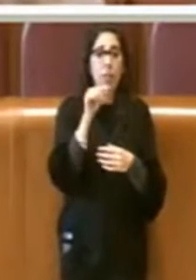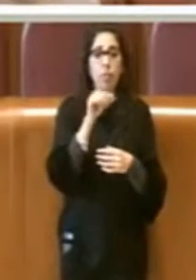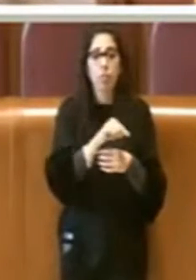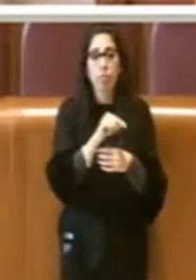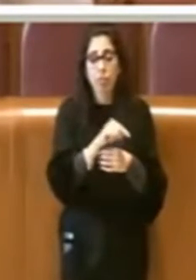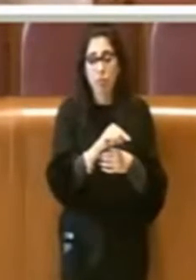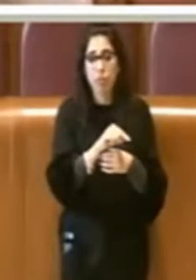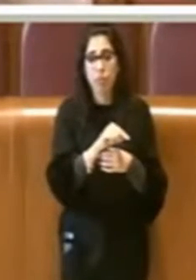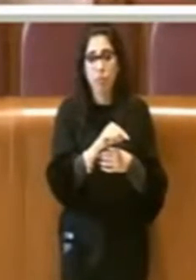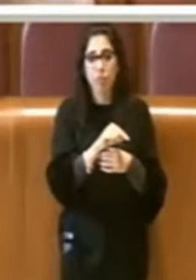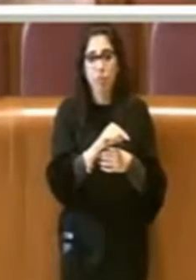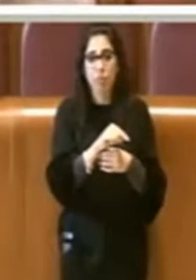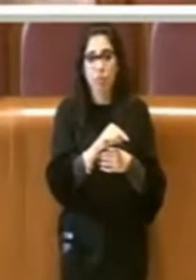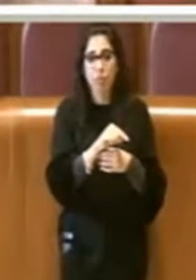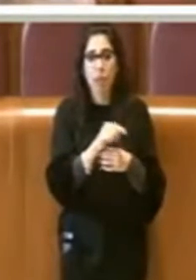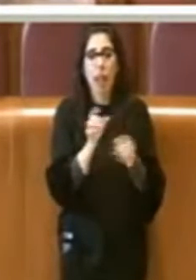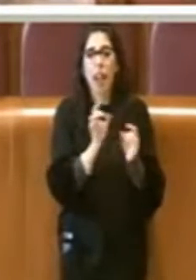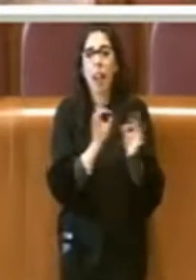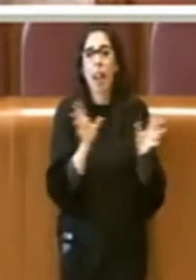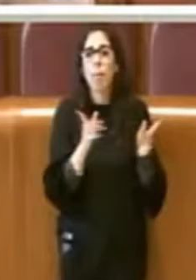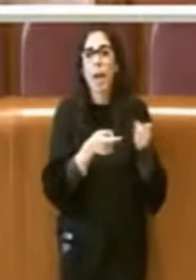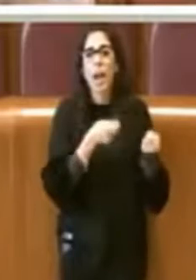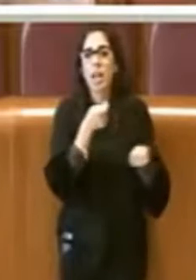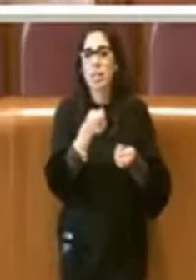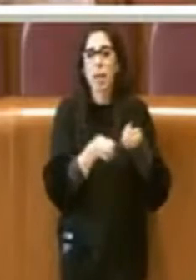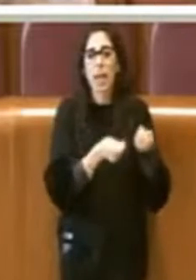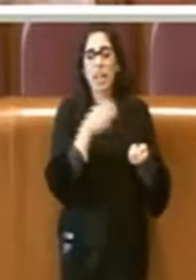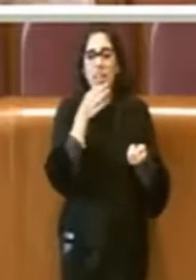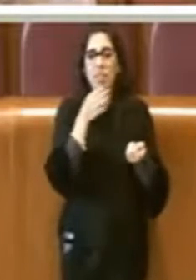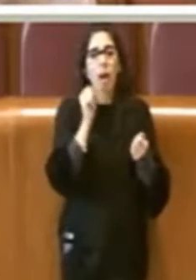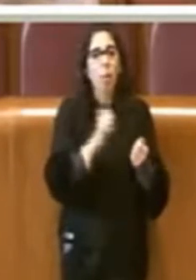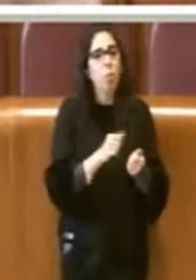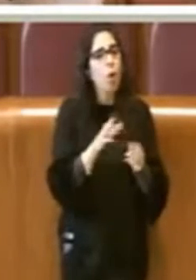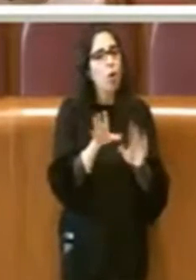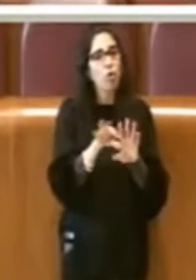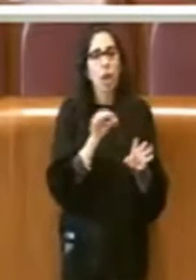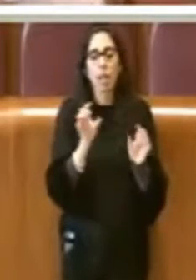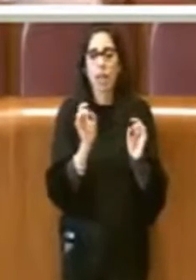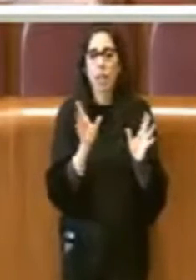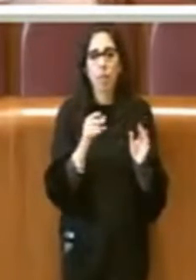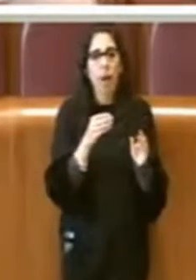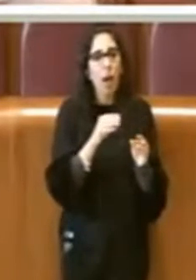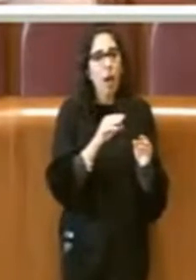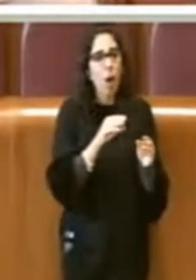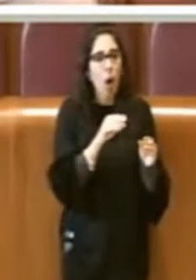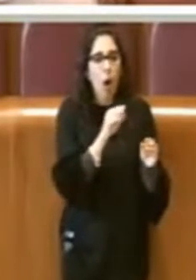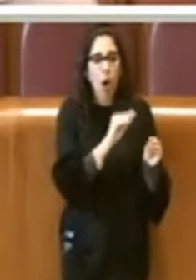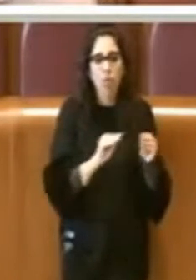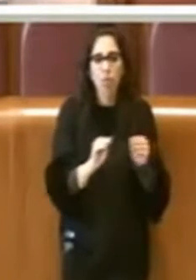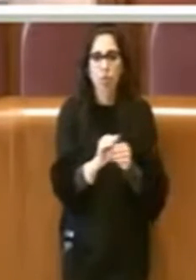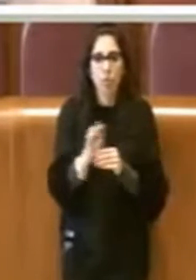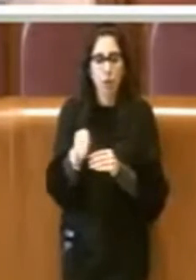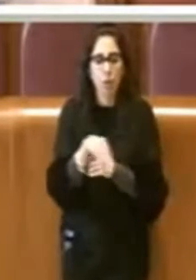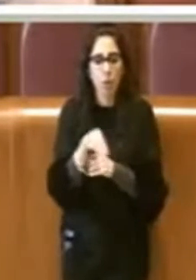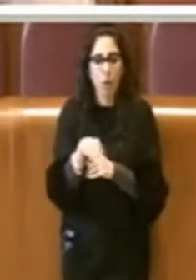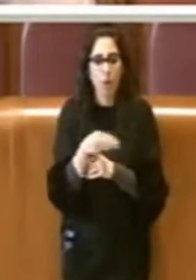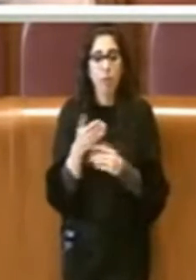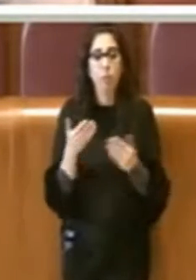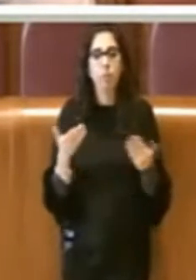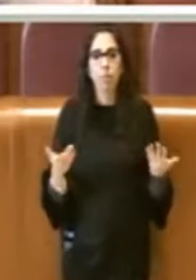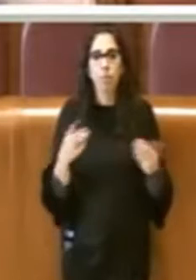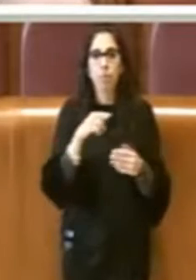entrata di libera spesa e quindi a destinazione non vincolata. Di conseguenza è